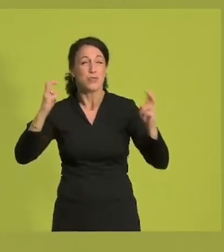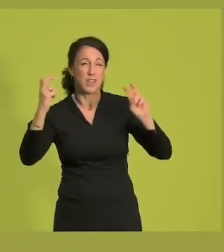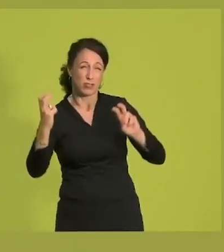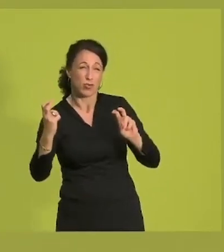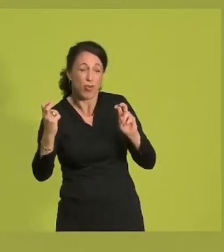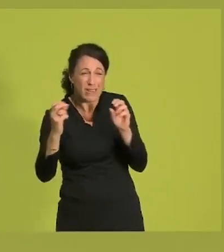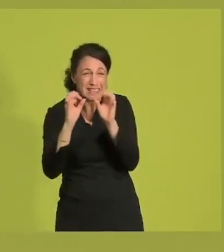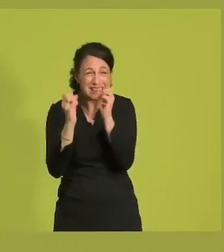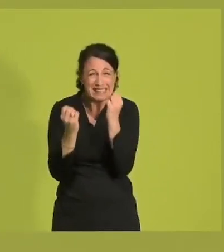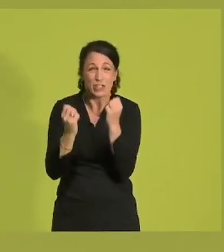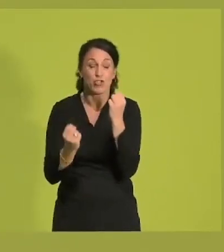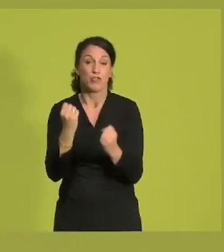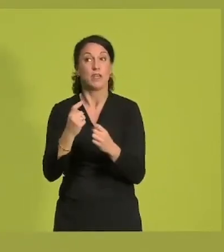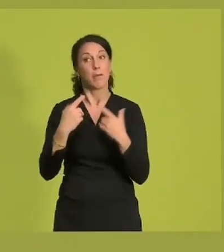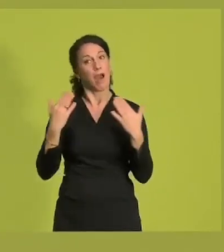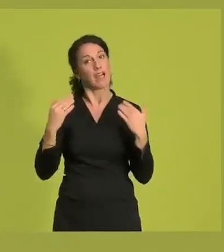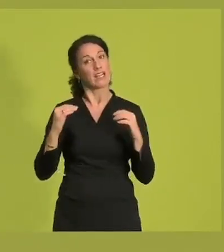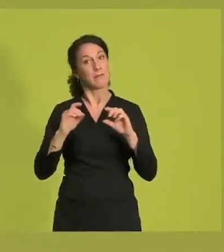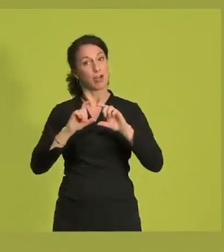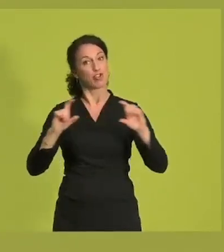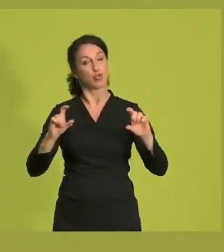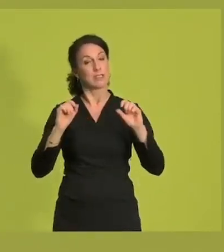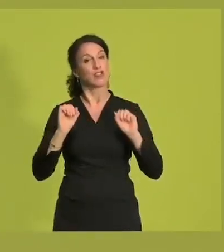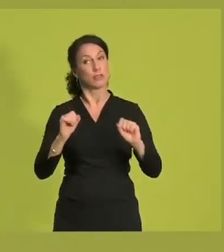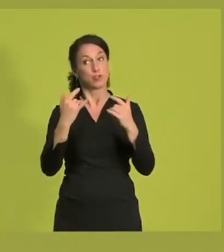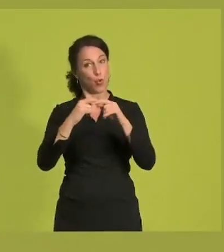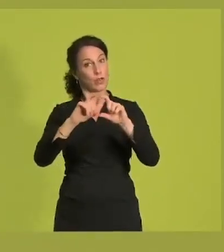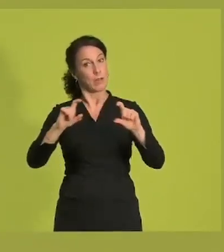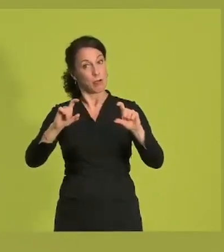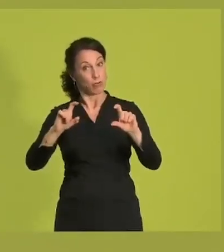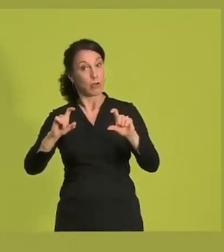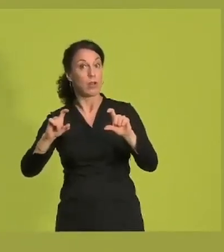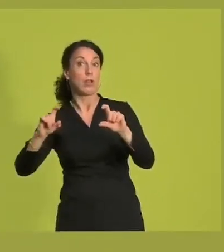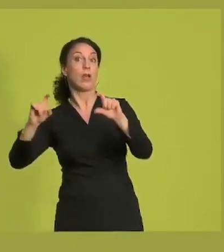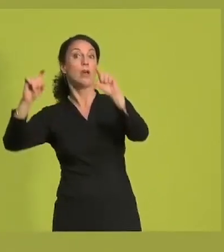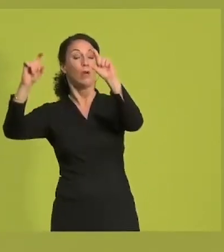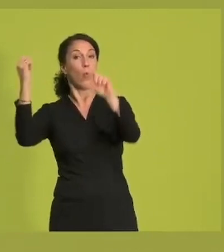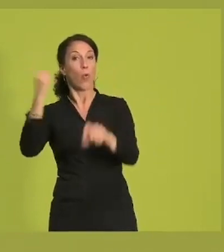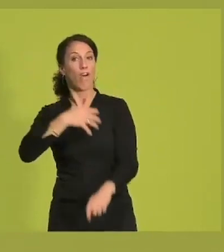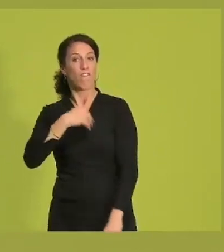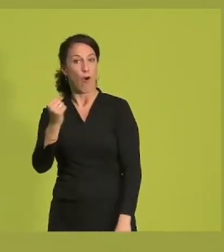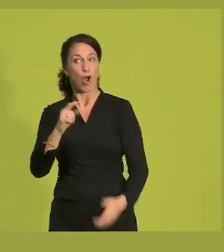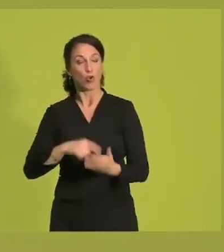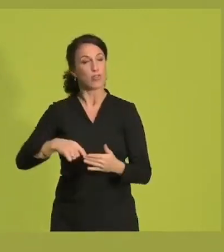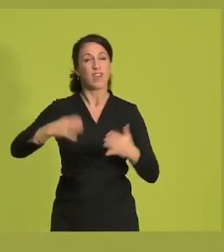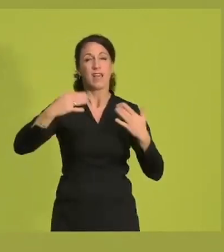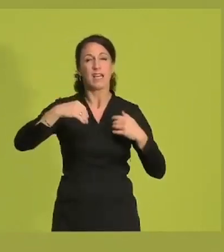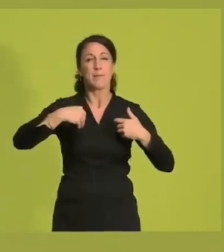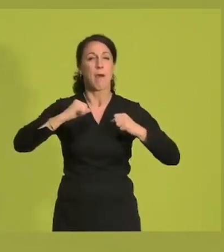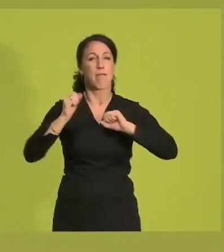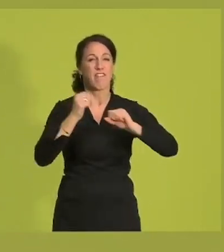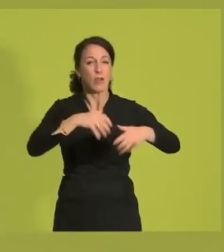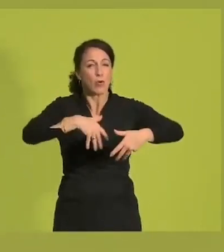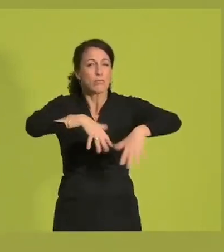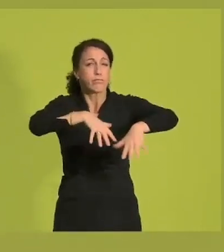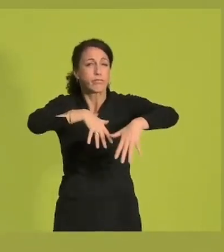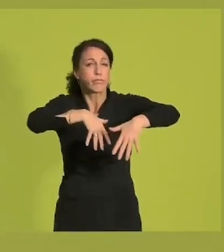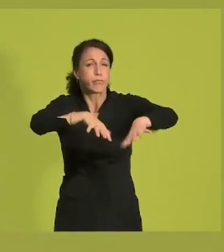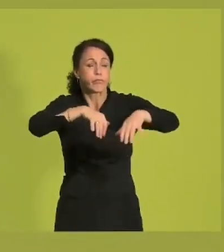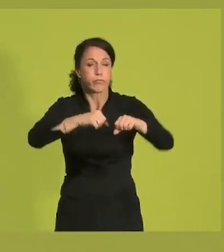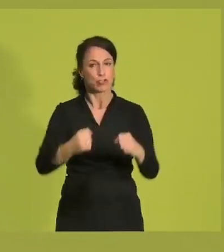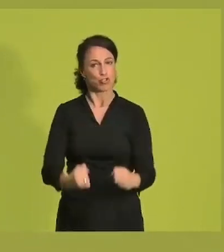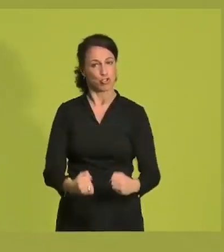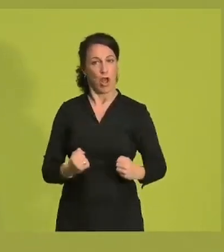Fortschritt, dass Klimaschutz endlich so weit oben auf der Agenda steht. Das ist vor allem auch einer starken Klimabewegung zu verdanken. Ich bin seit